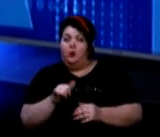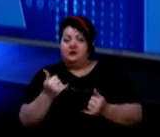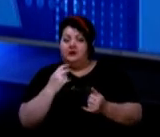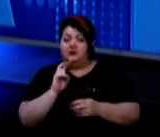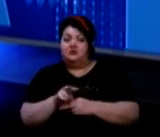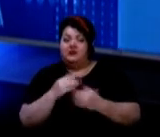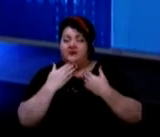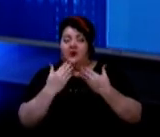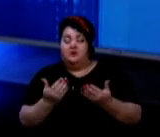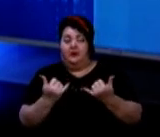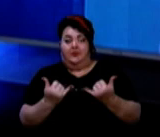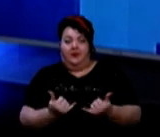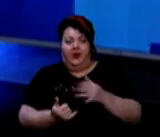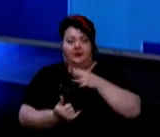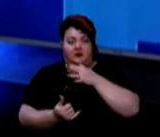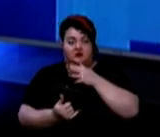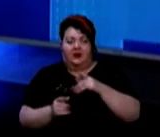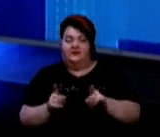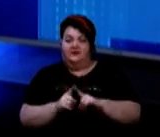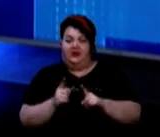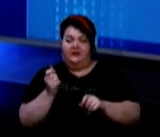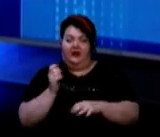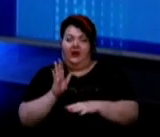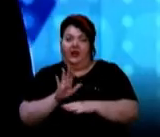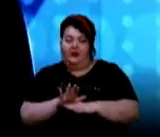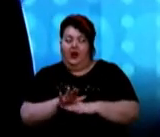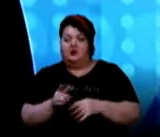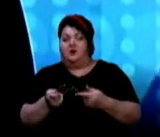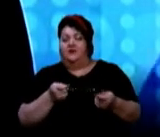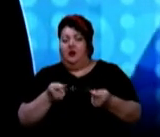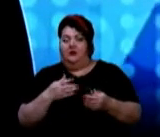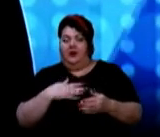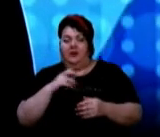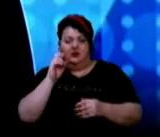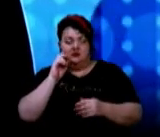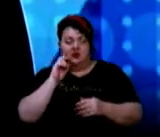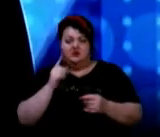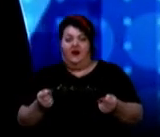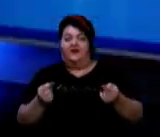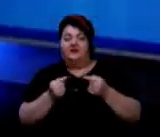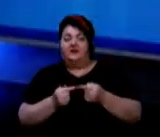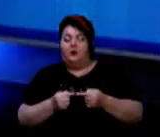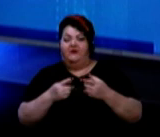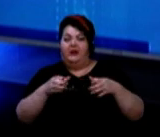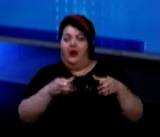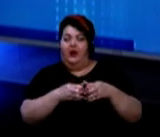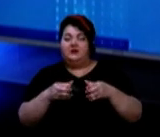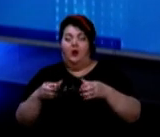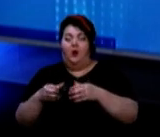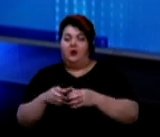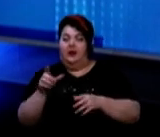На даний час все-таки наказом, в регулюваним в нашій державі, визначені відповідні категорії